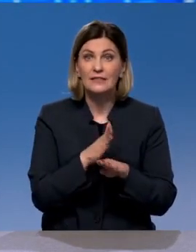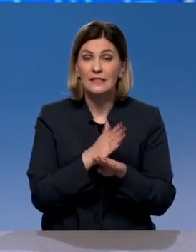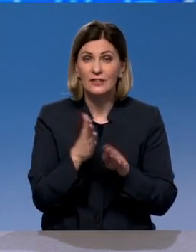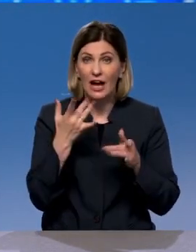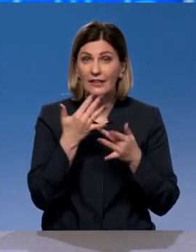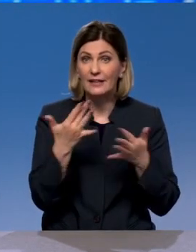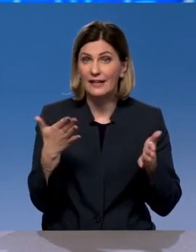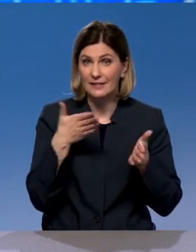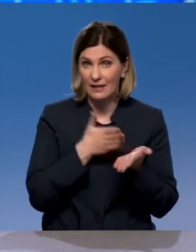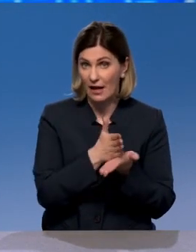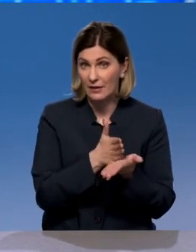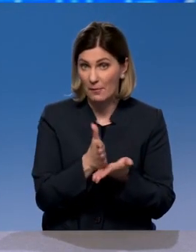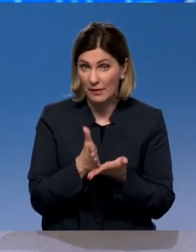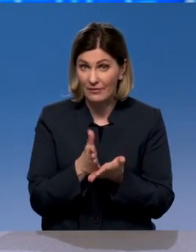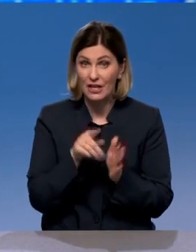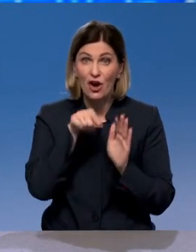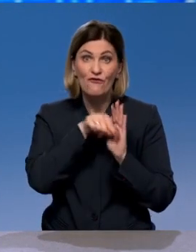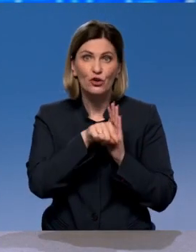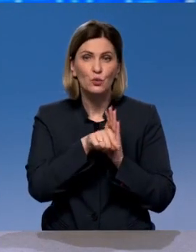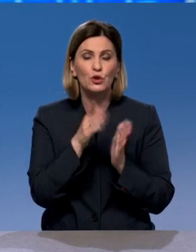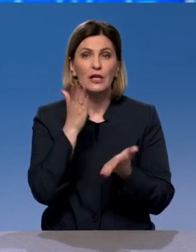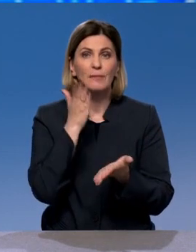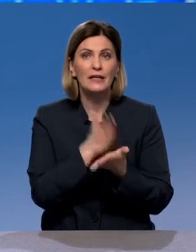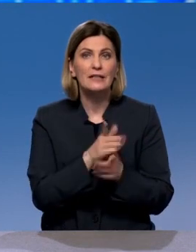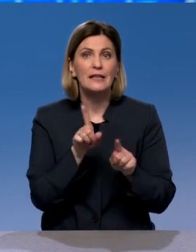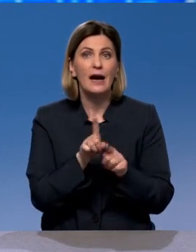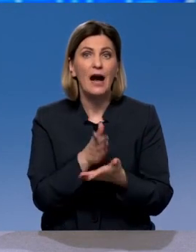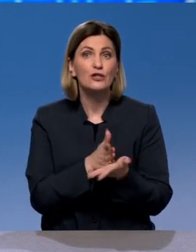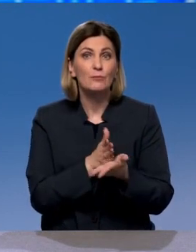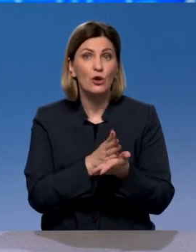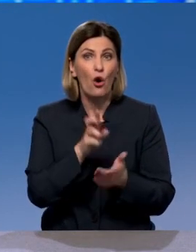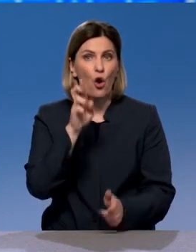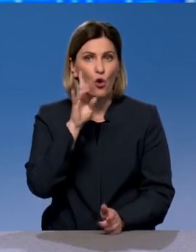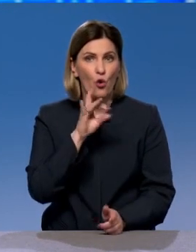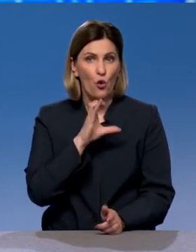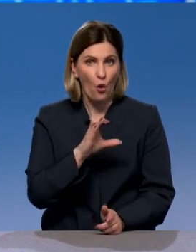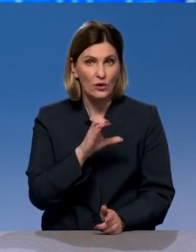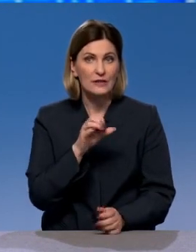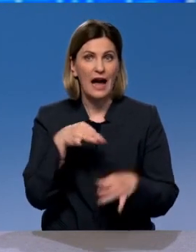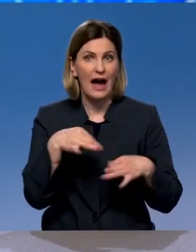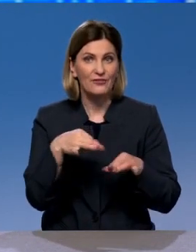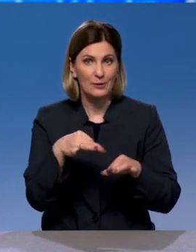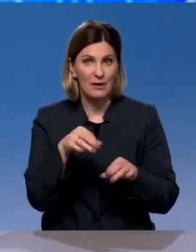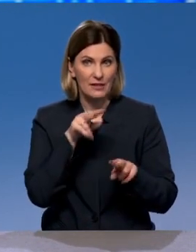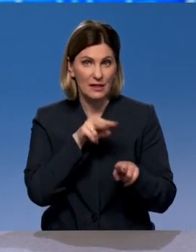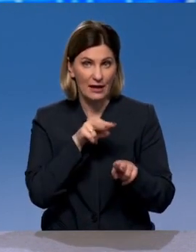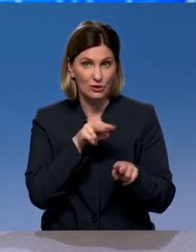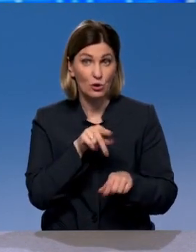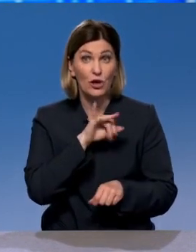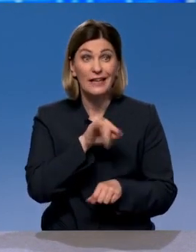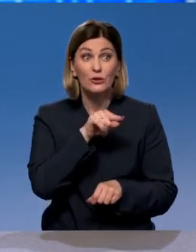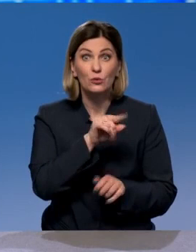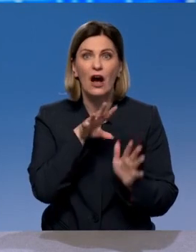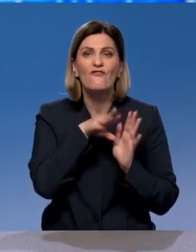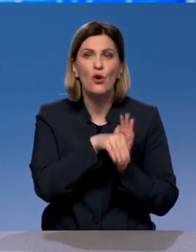Внутри есть такая вертикальная служба Госавтодорнадзор. И у него в том числе контроль качества